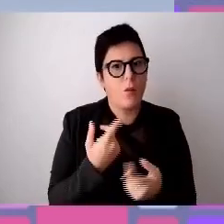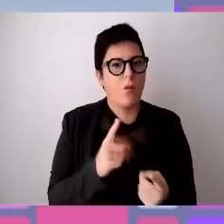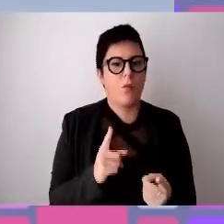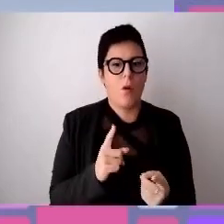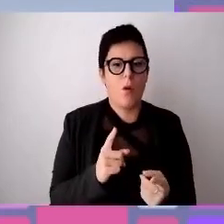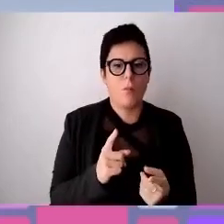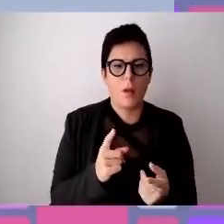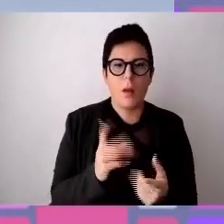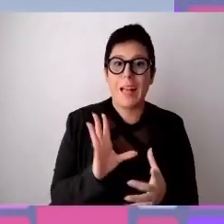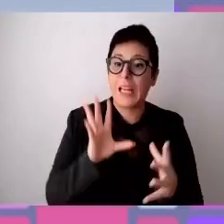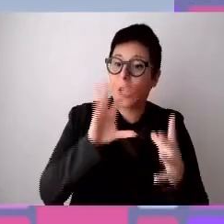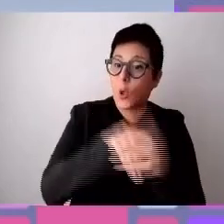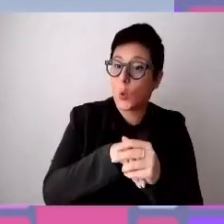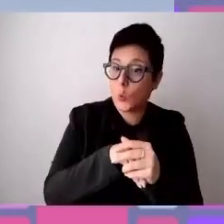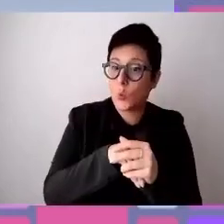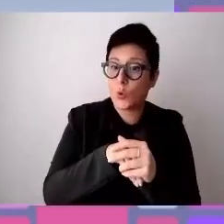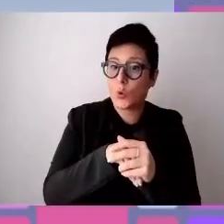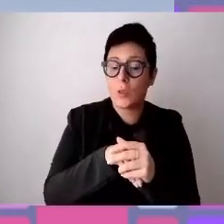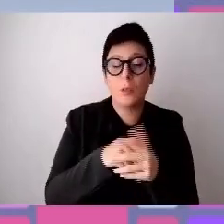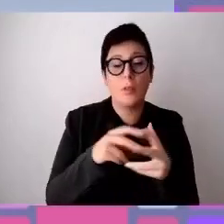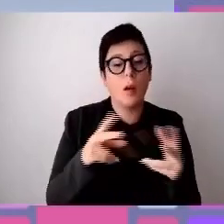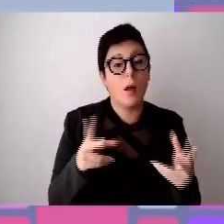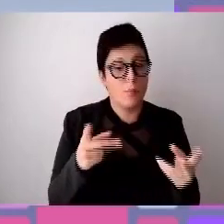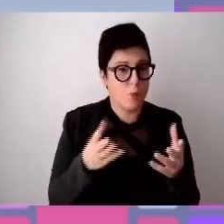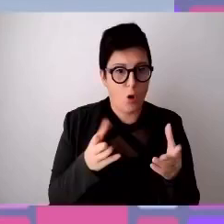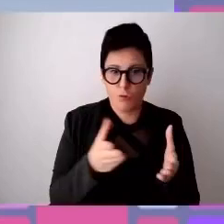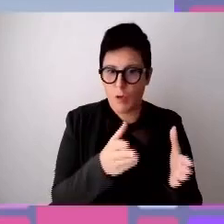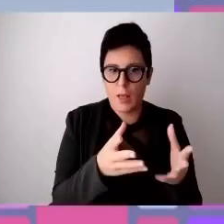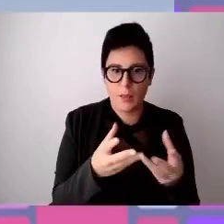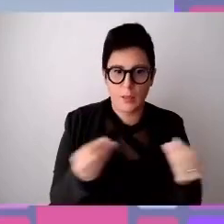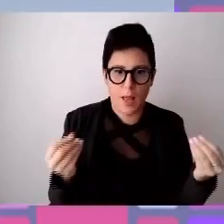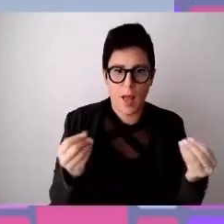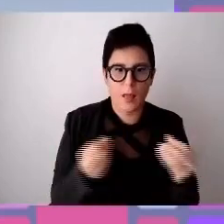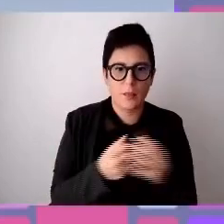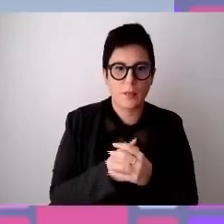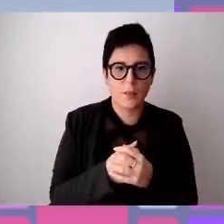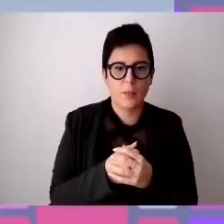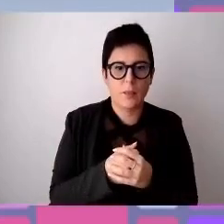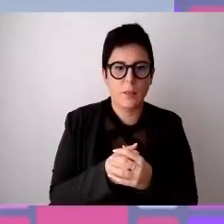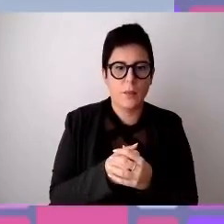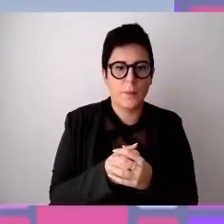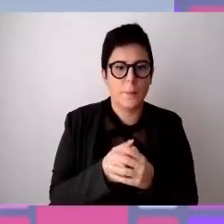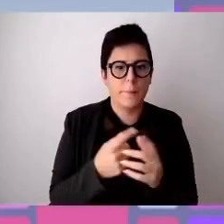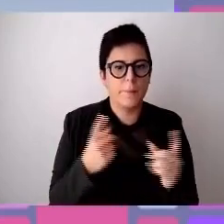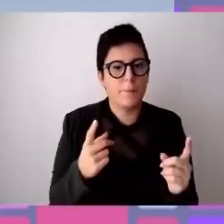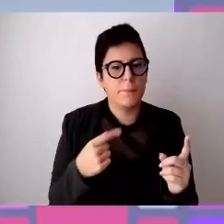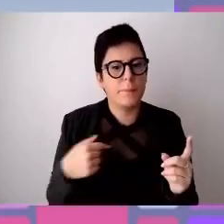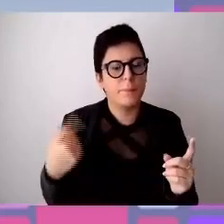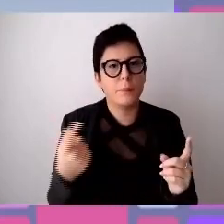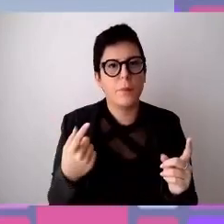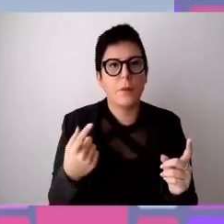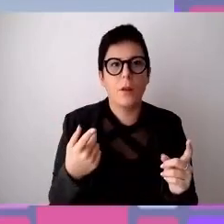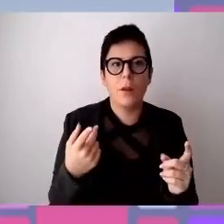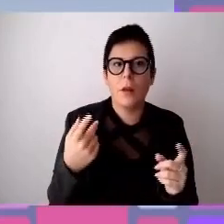strada da fare è ancora piuttosto lunga, anche perché il tessuto imprenditoriale italiano è costellato da aziende